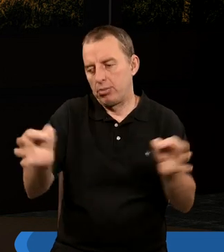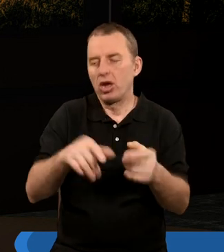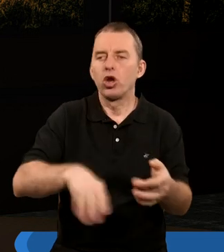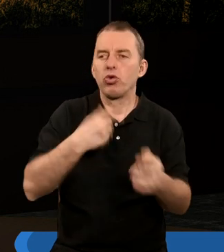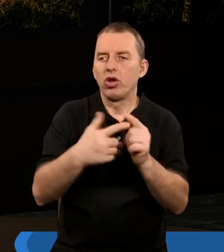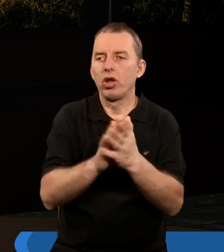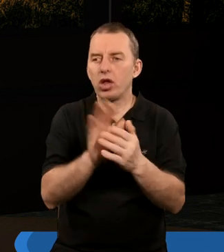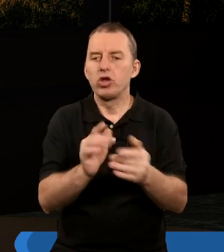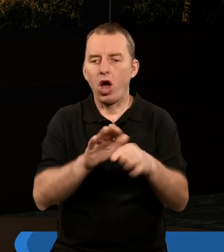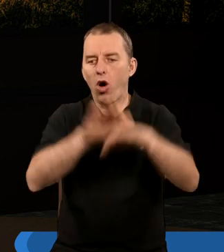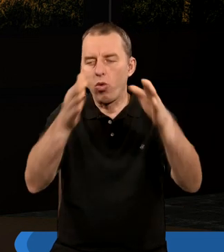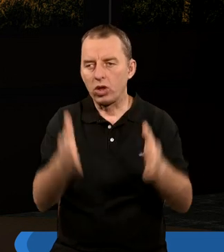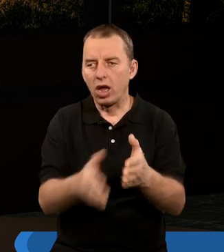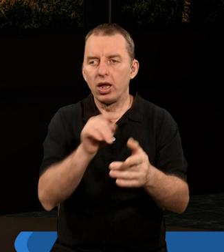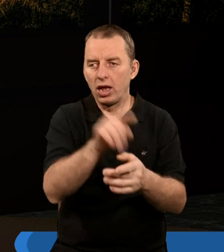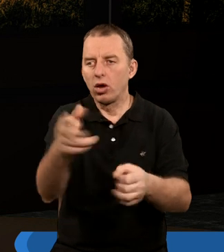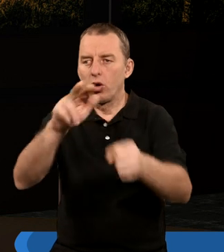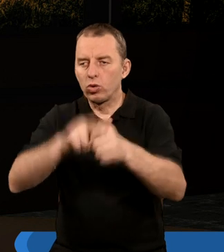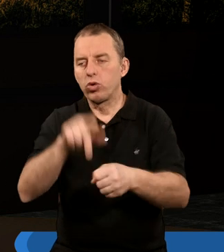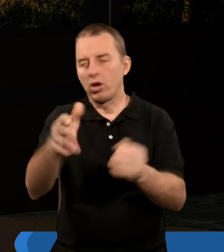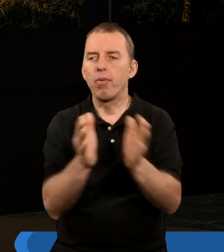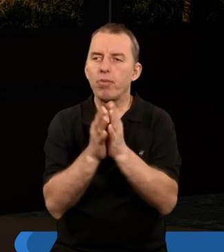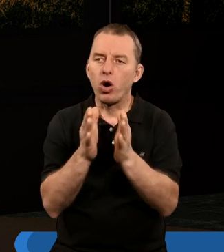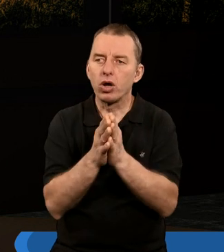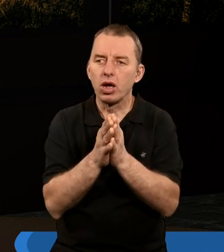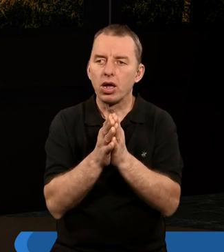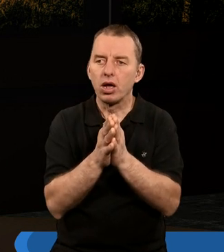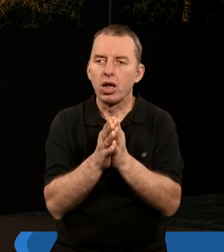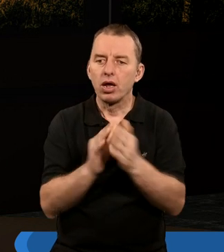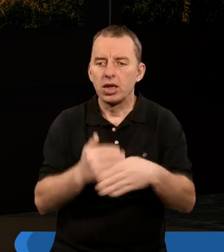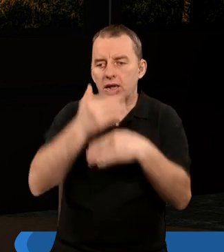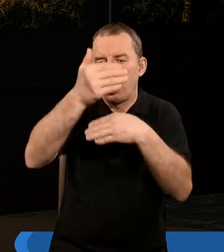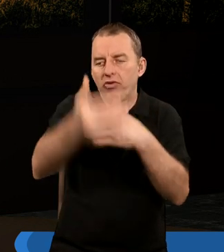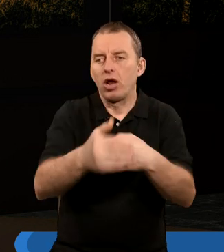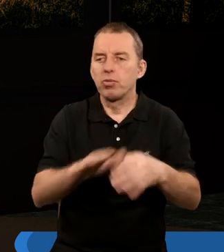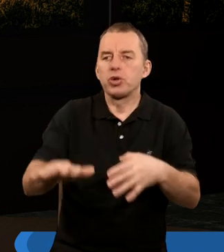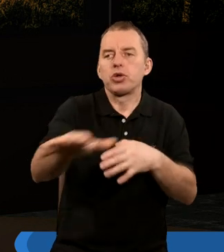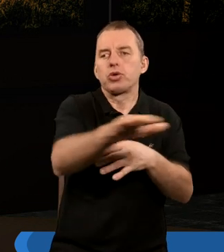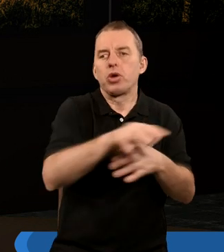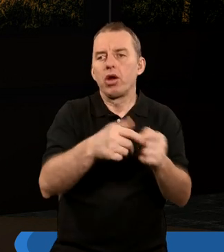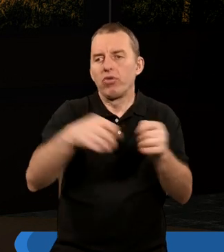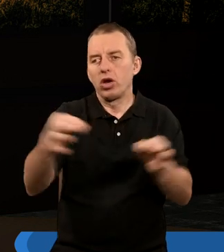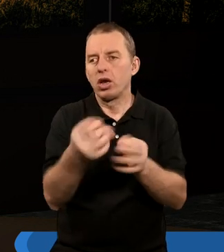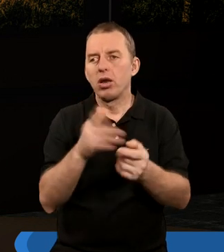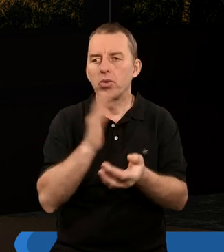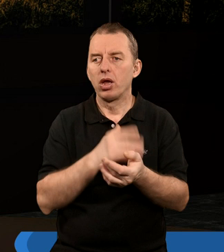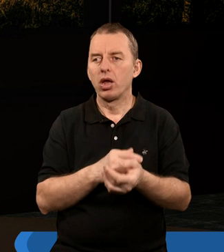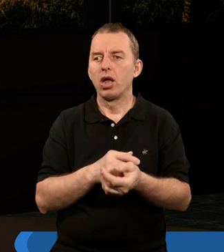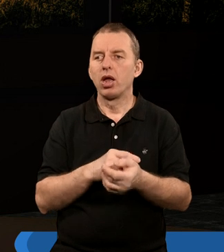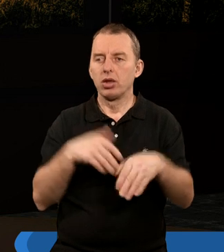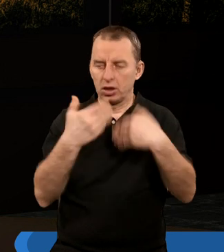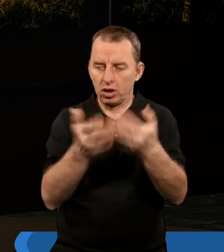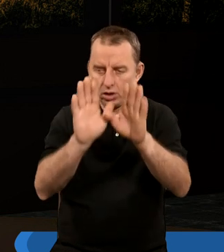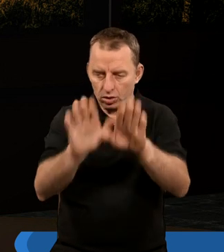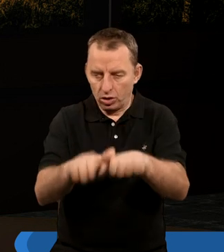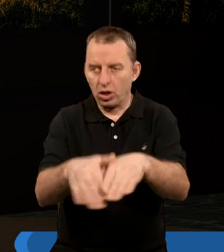świątynię Bożą i ołtarz i tych, którzy się w niej modlą. Lecz zewnętrzny przeciąnek świątyni wyłącz i nie mieszkaj, gdyż